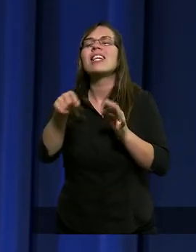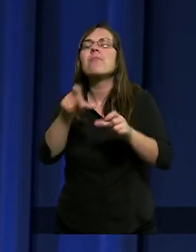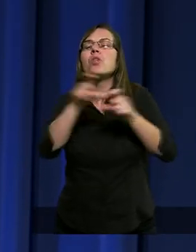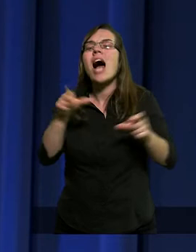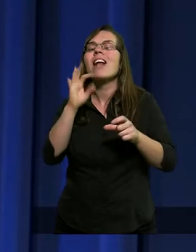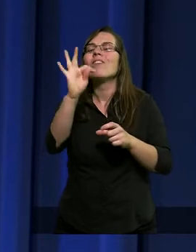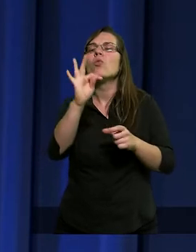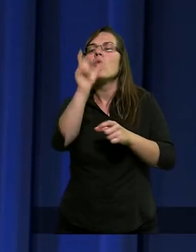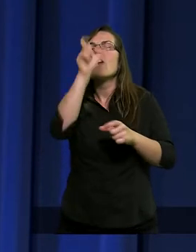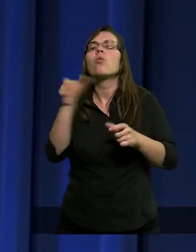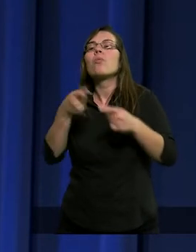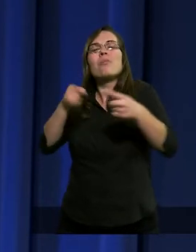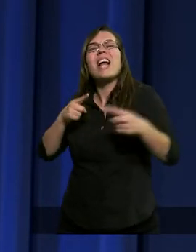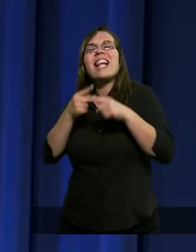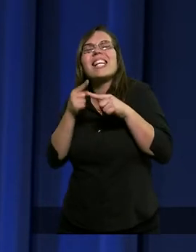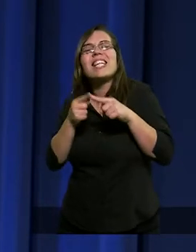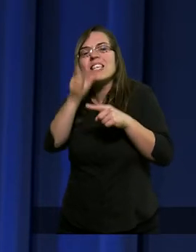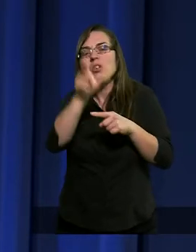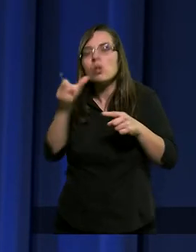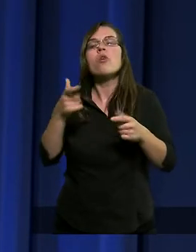ostatnich chwilach.